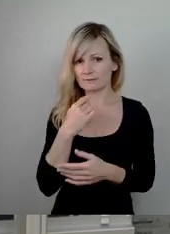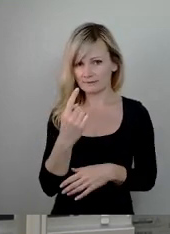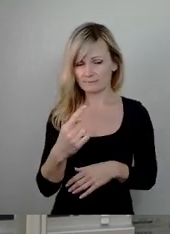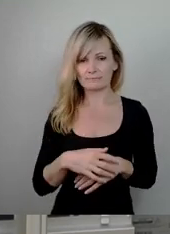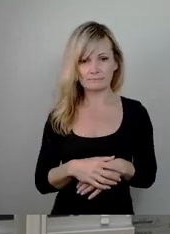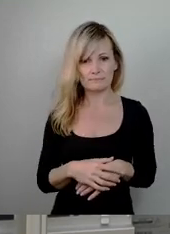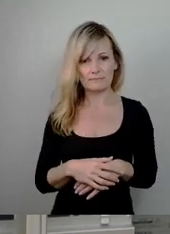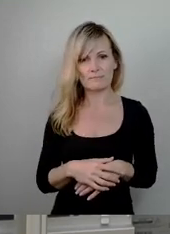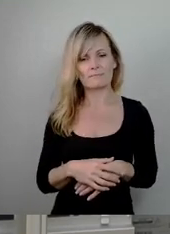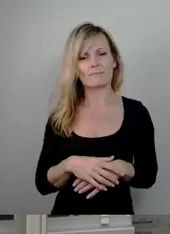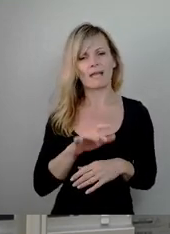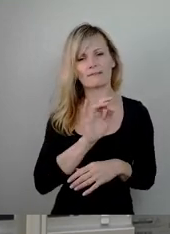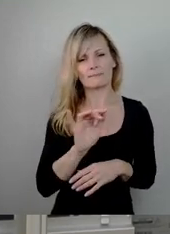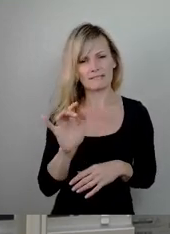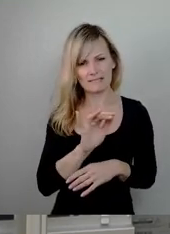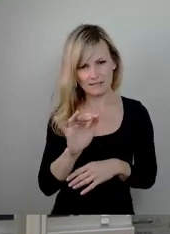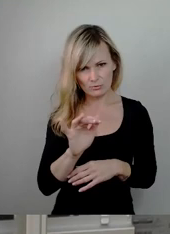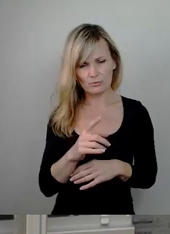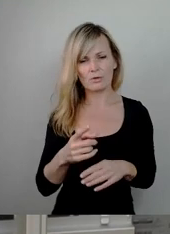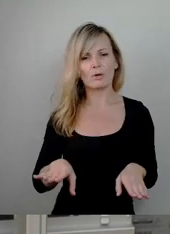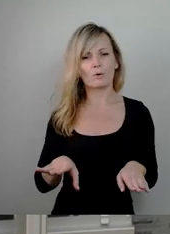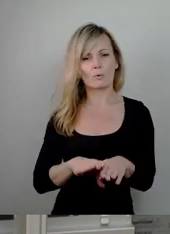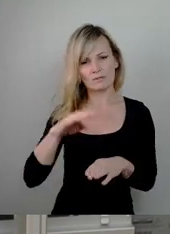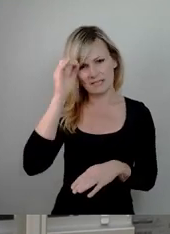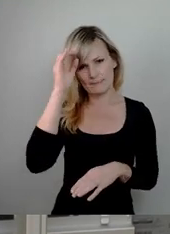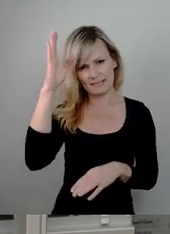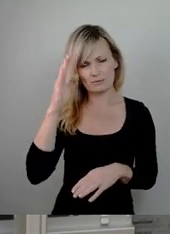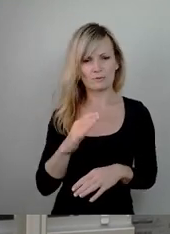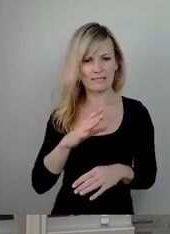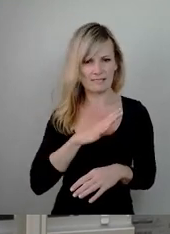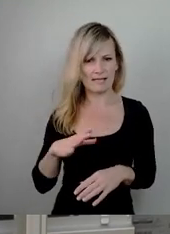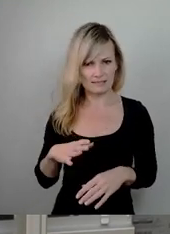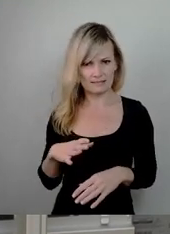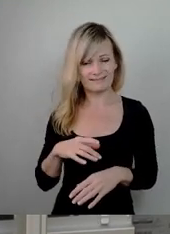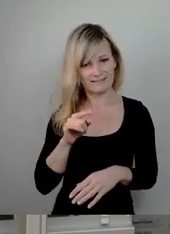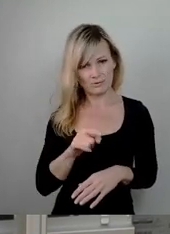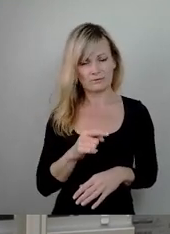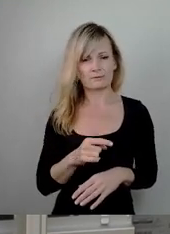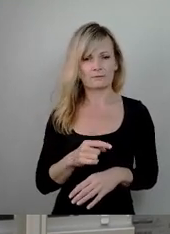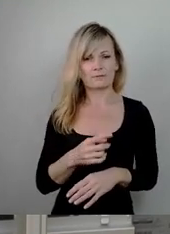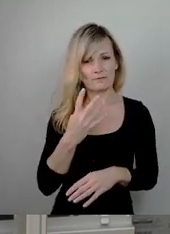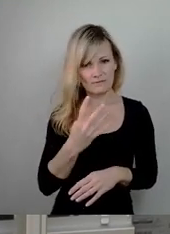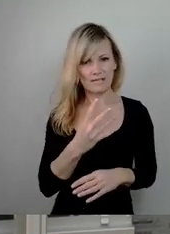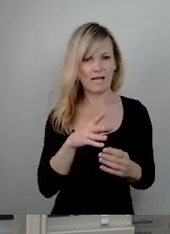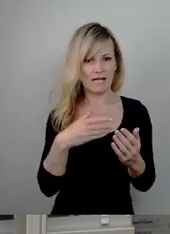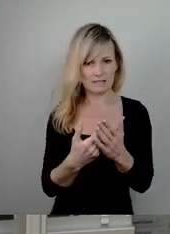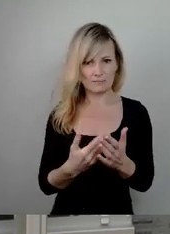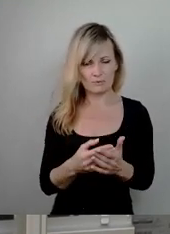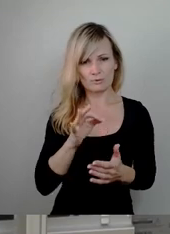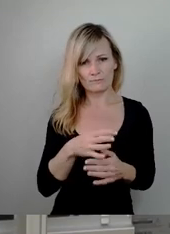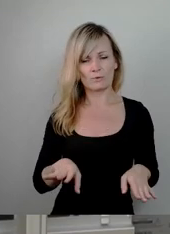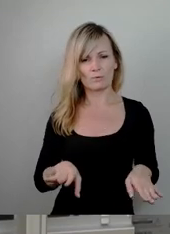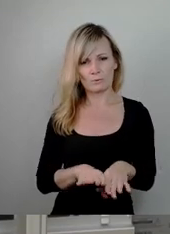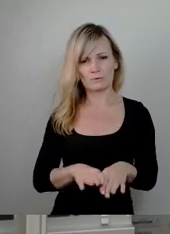Alphabetisierung und Grundbildung Sachsen in Dresden wenigstens vier Angebote der Grundbildung etabliert.